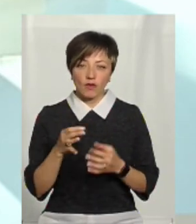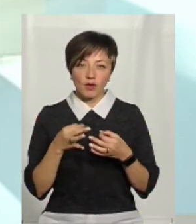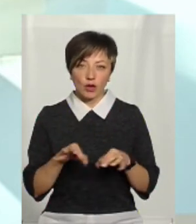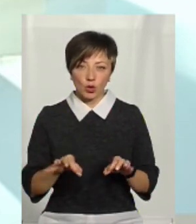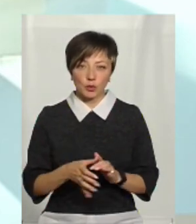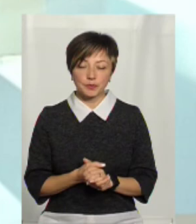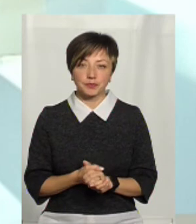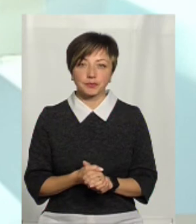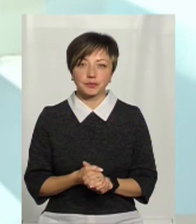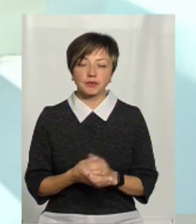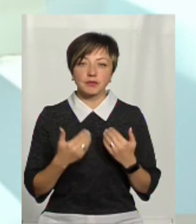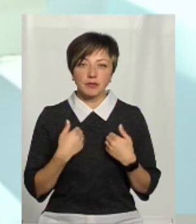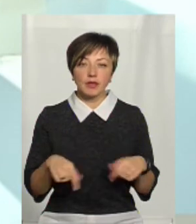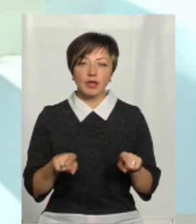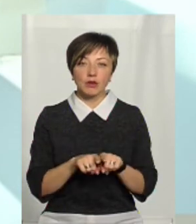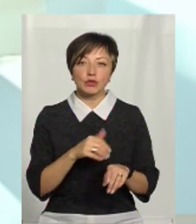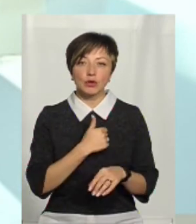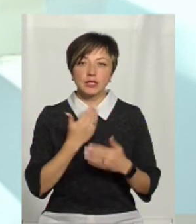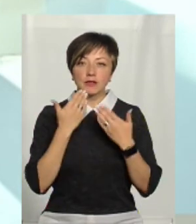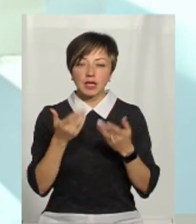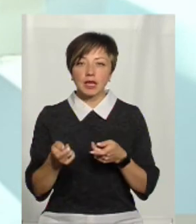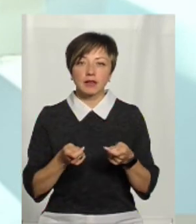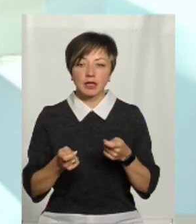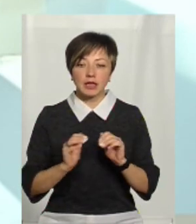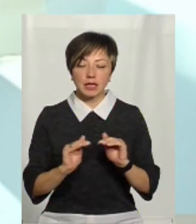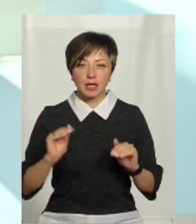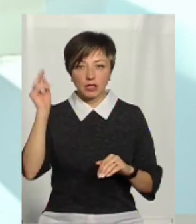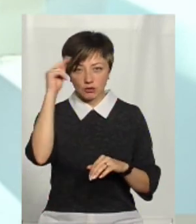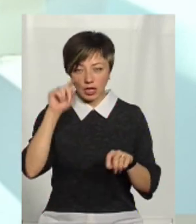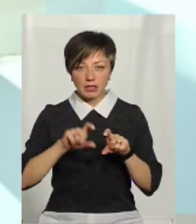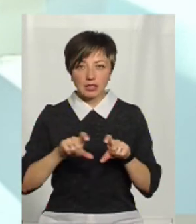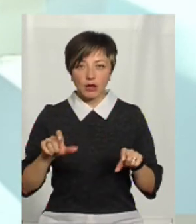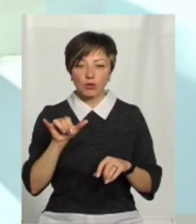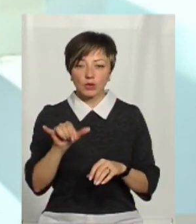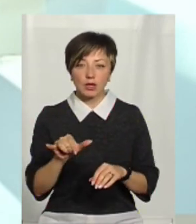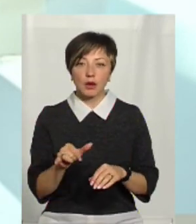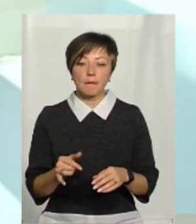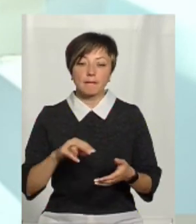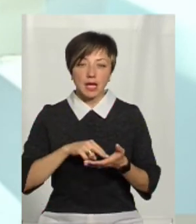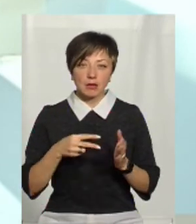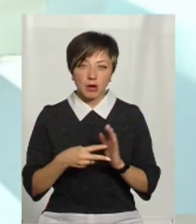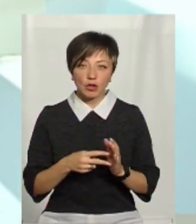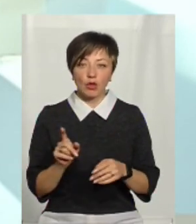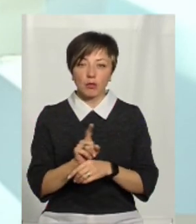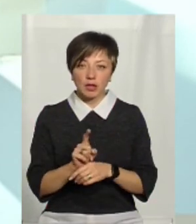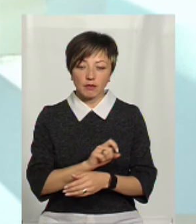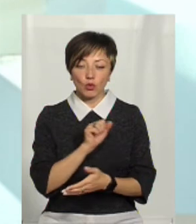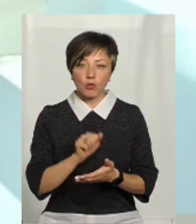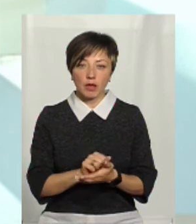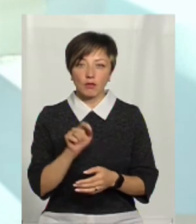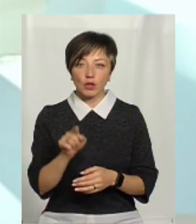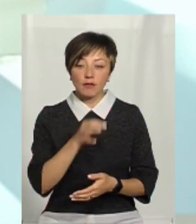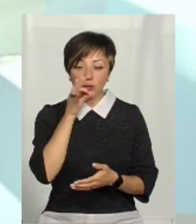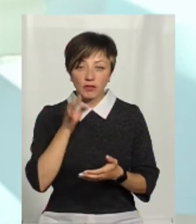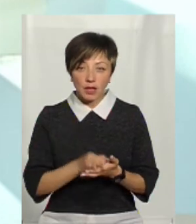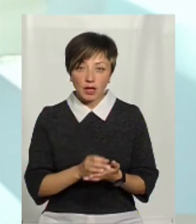вільного Я також хочу звернутися до керівників дитячих навчальних закладів у них прямо передбачено нормативно-правовими актами